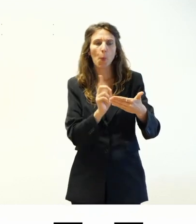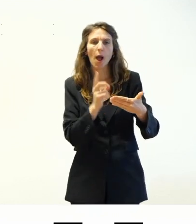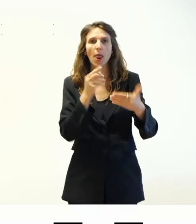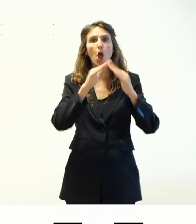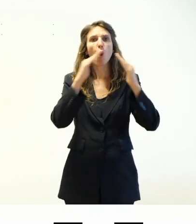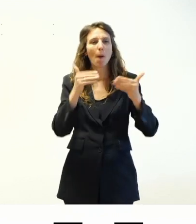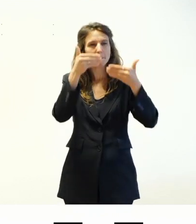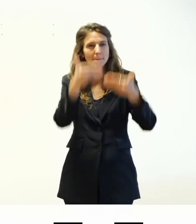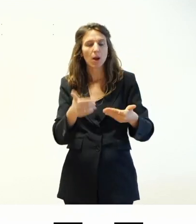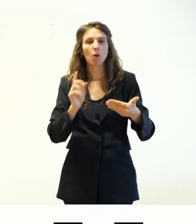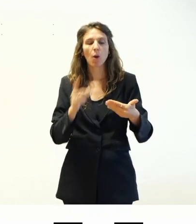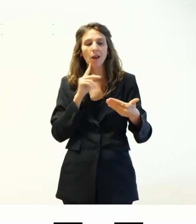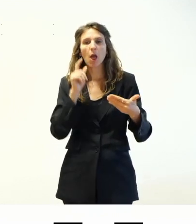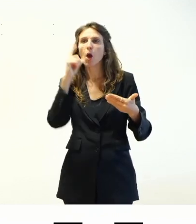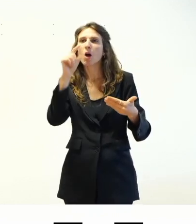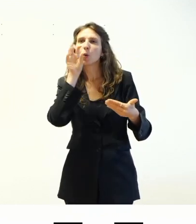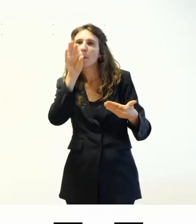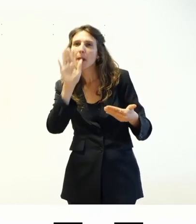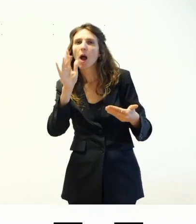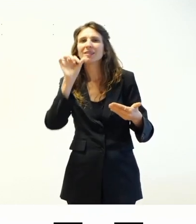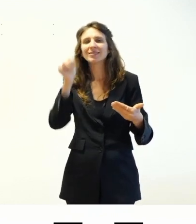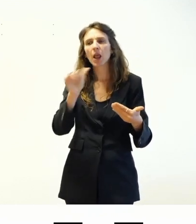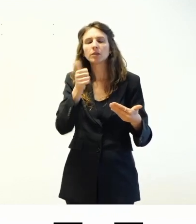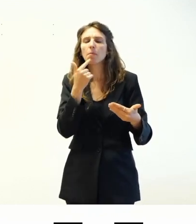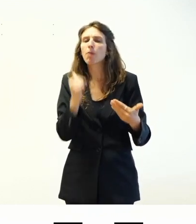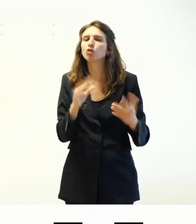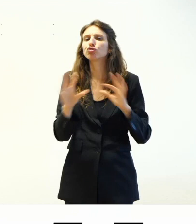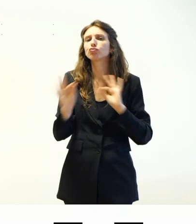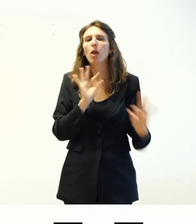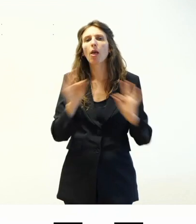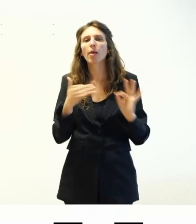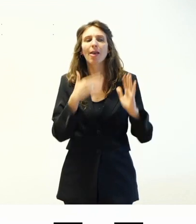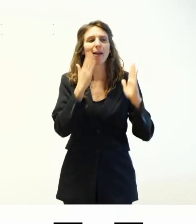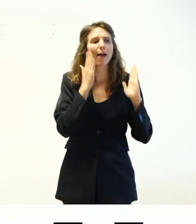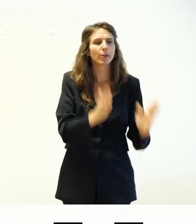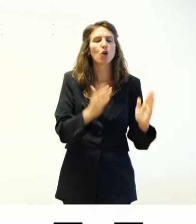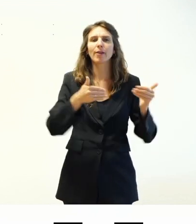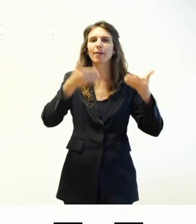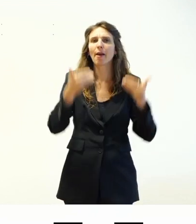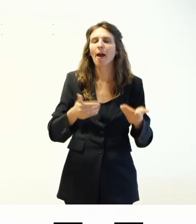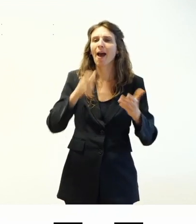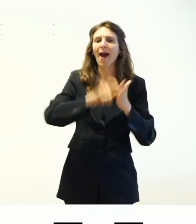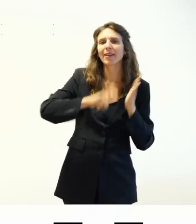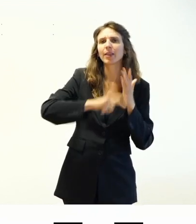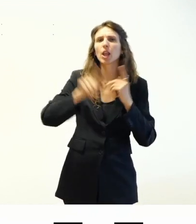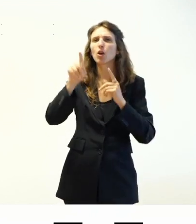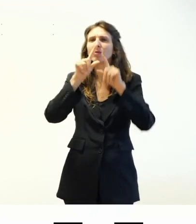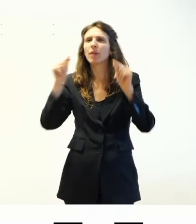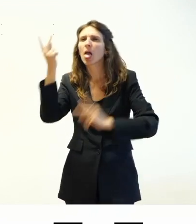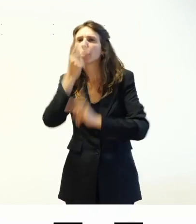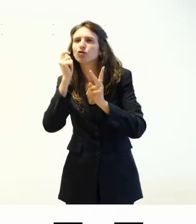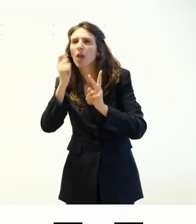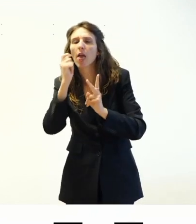del singolo post della singola pagina della pagina di categoria dell'archivio degli articoli del form di ricerca degli